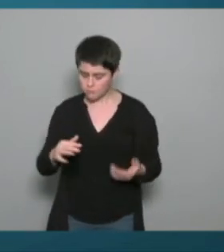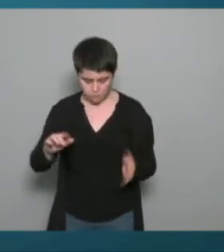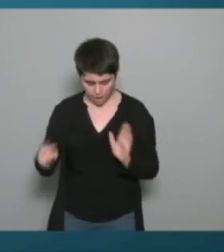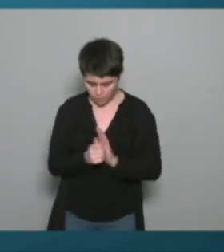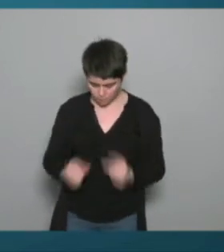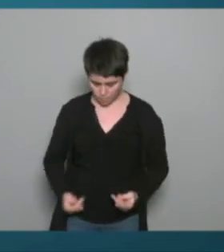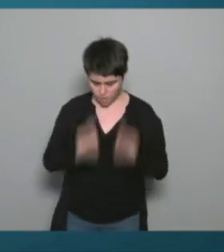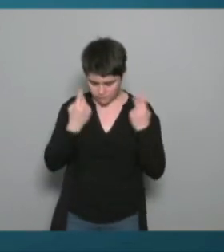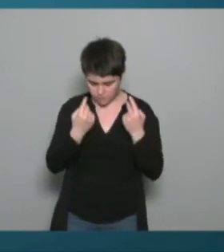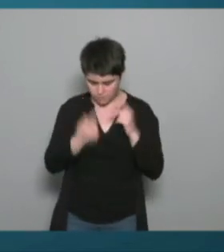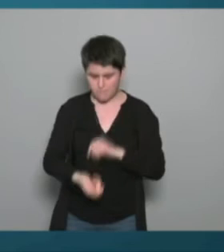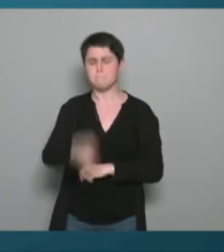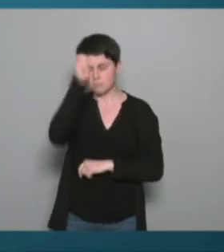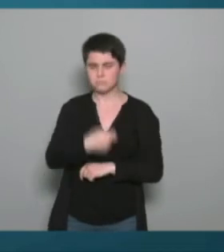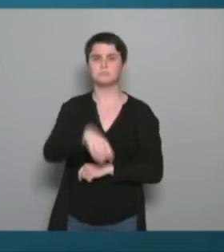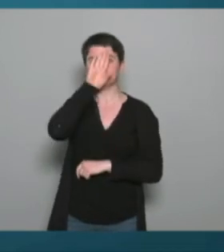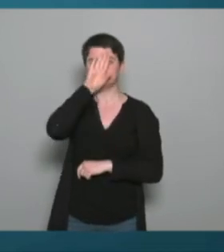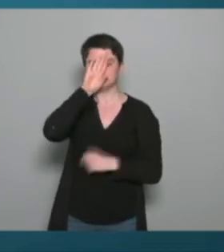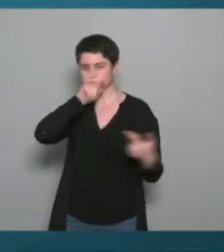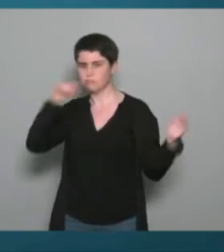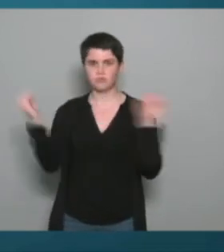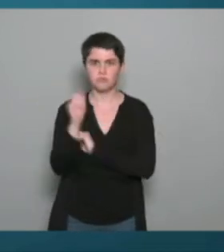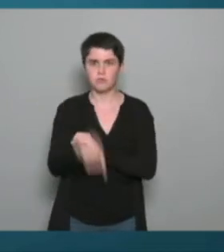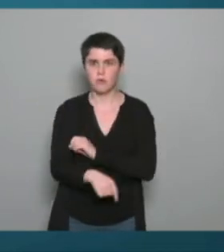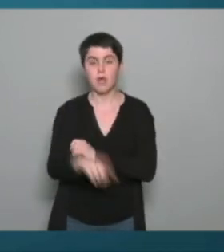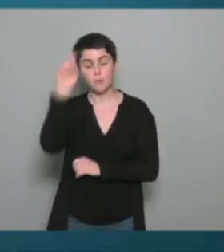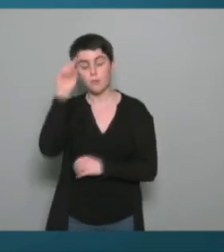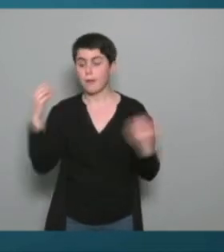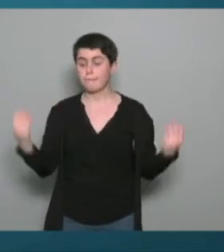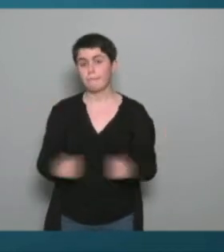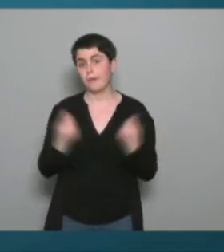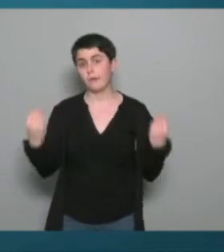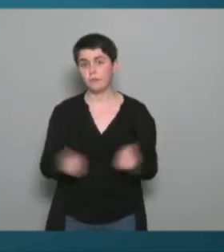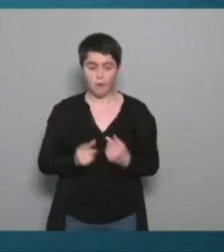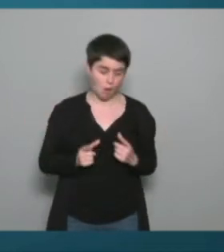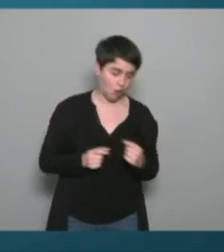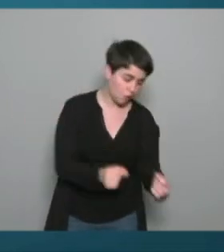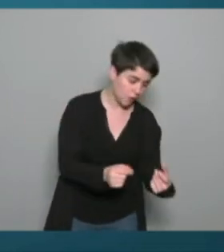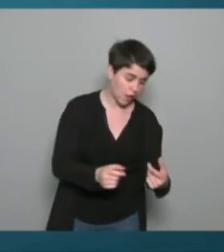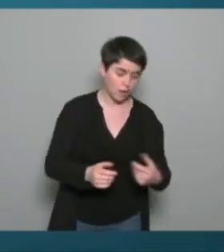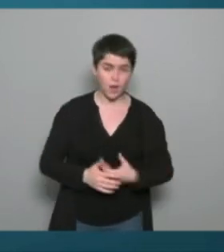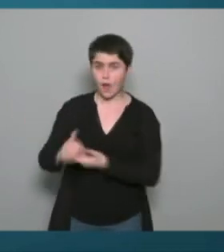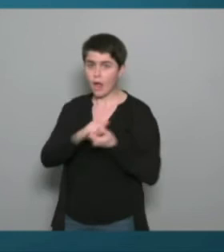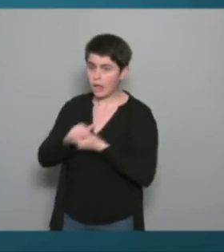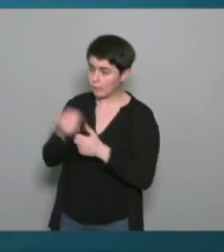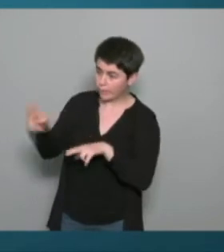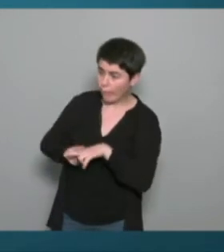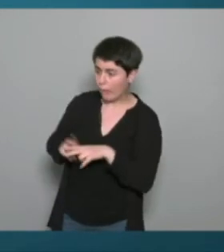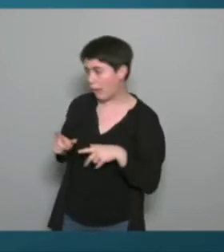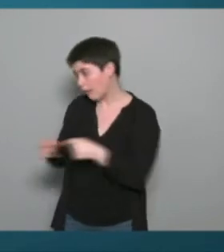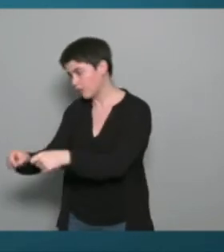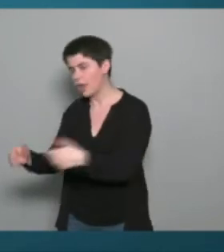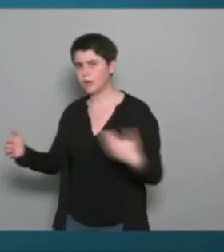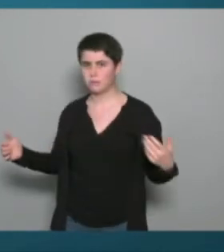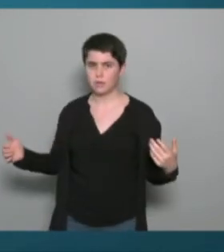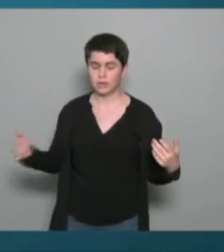fumer parce que malheureusement vous avez un cancer malheureusement vous avez vu quelqu'un qui est mort etc ça marche ça marche pas enfin je veux dire chacun